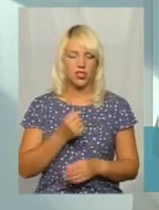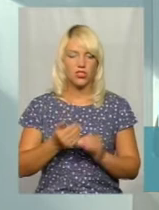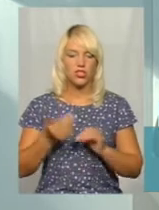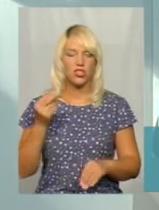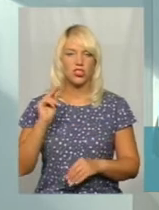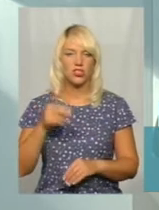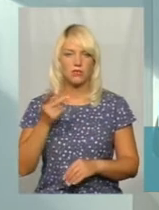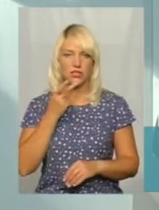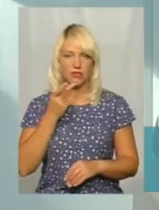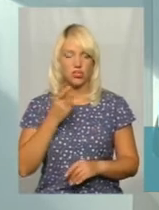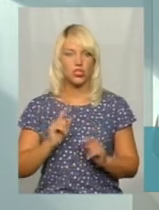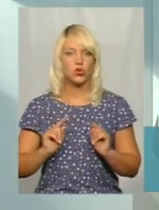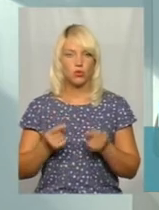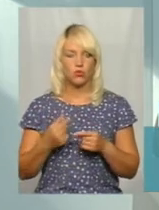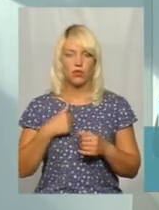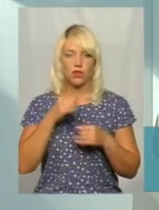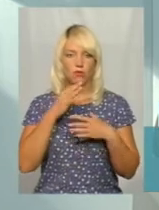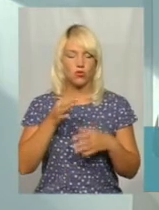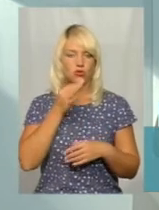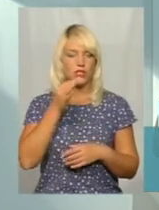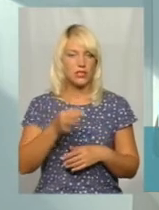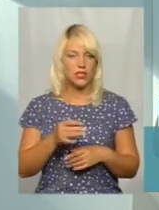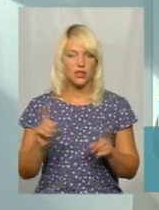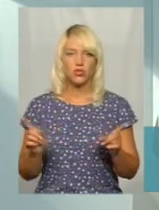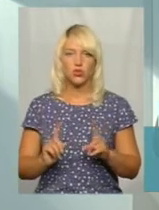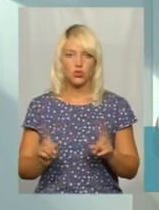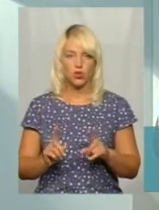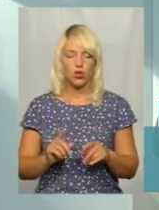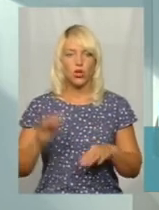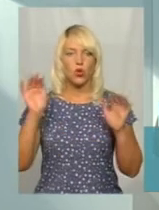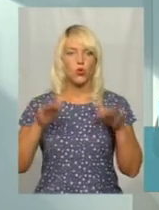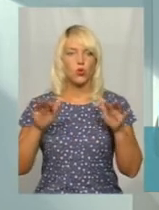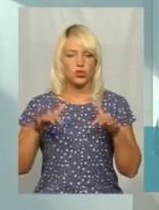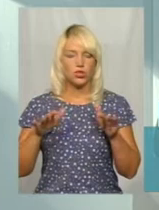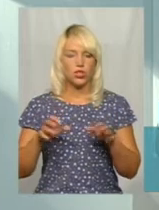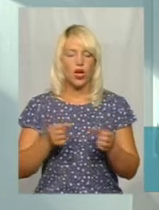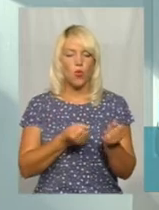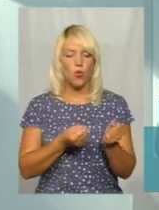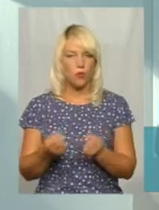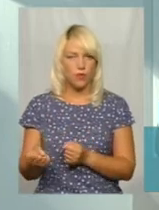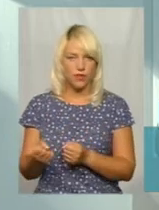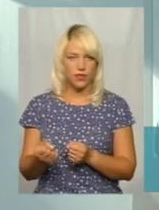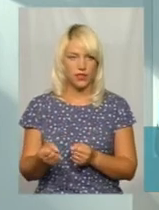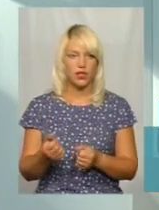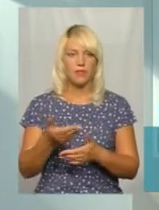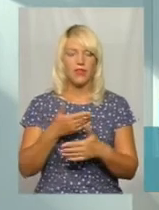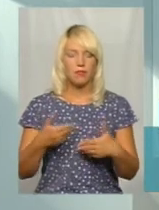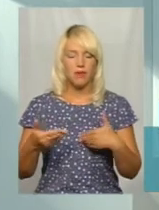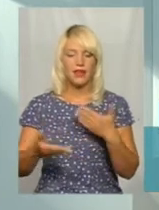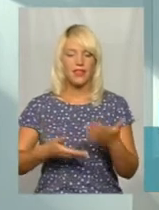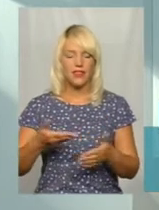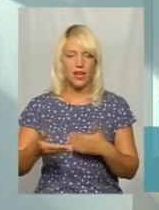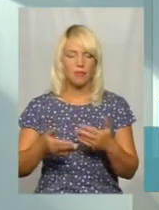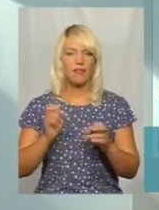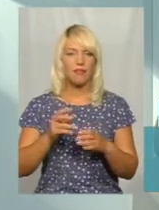завжди. Тому я не можу сказати, що дощі уповільнили. В принципі, ми йдемо, темпи